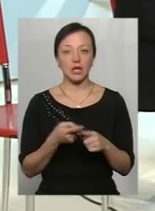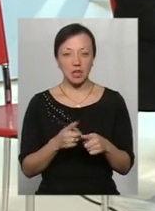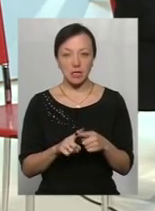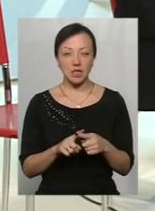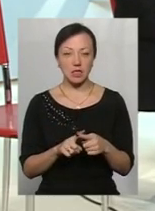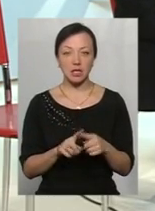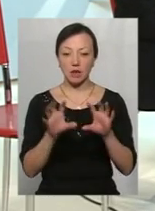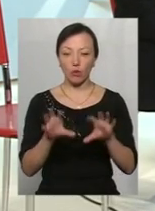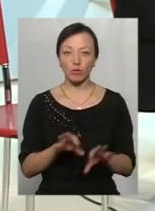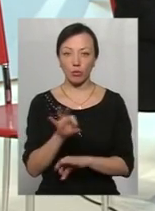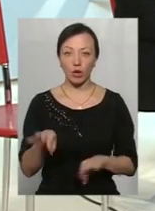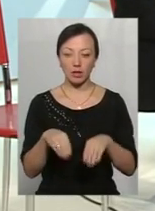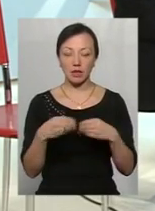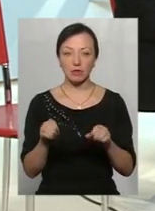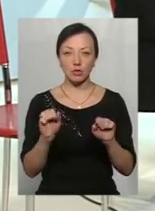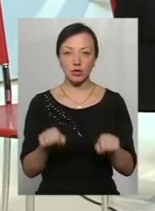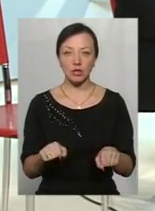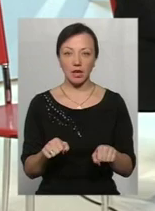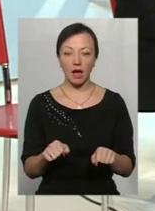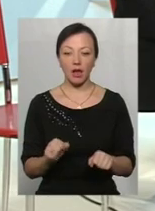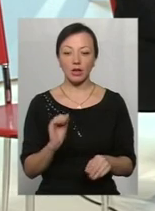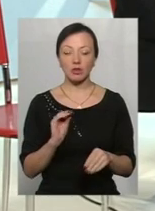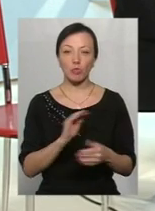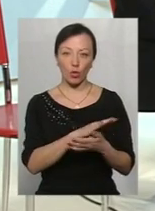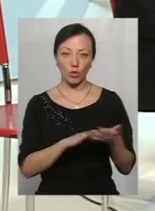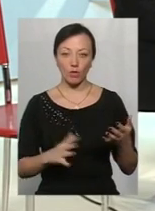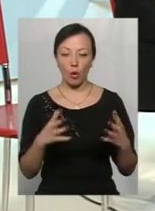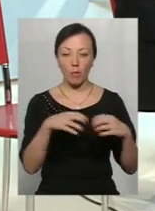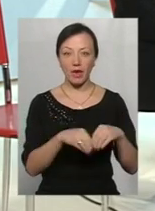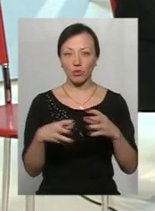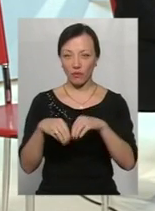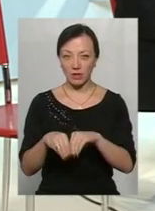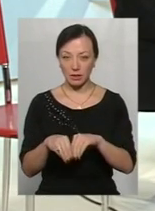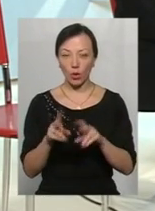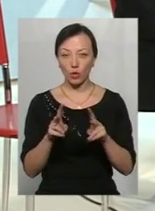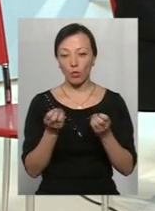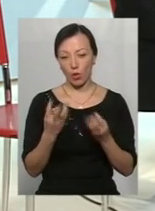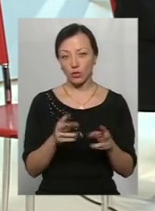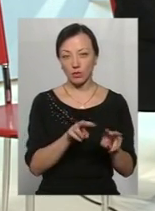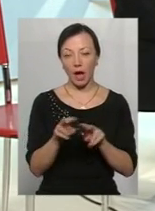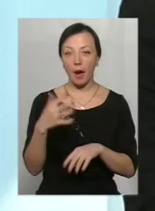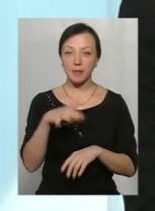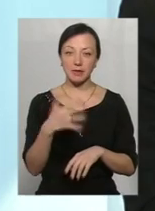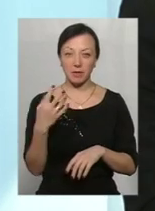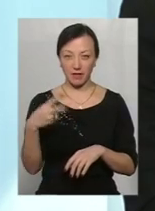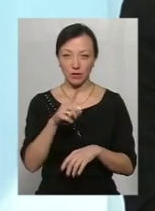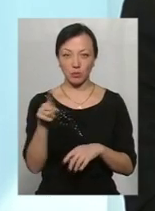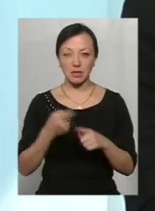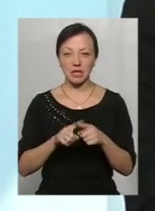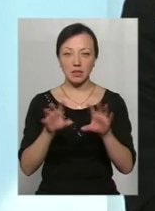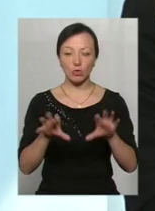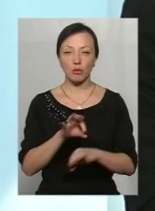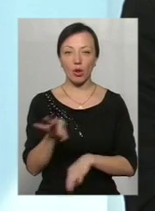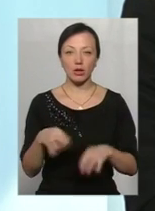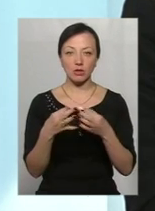законопроект дасть можливість дооб'єднатися тим, хто спостерігав. А 55-20 – це законопроект, який